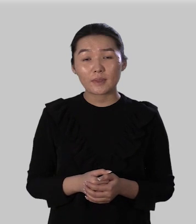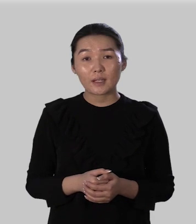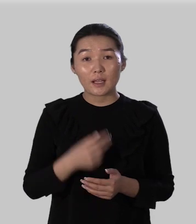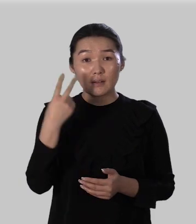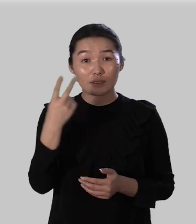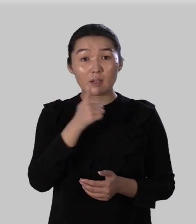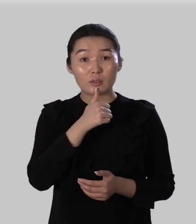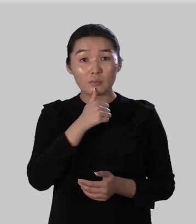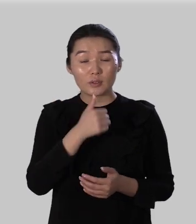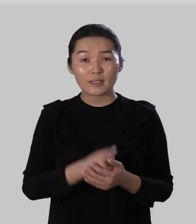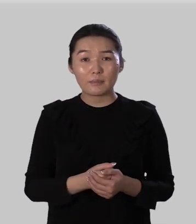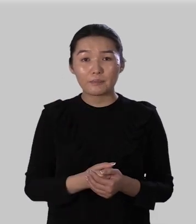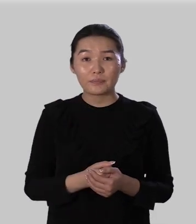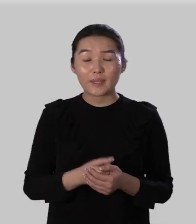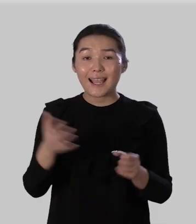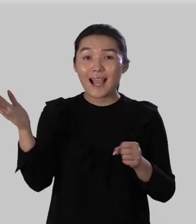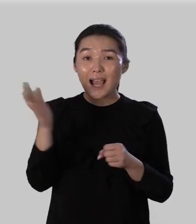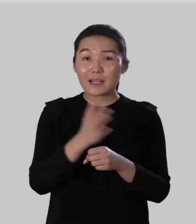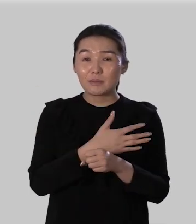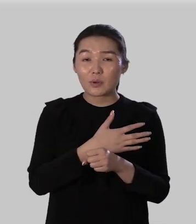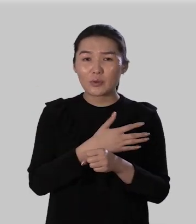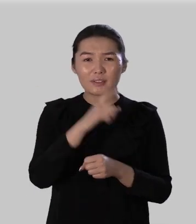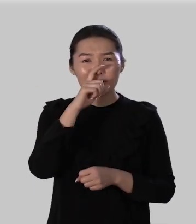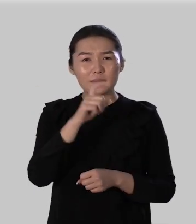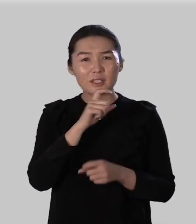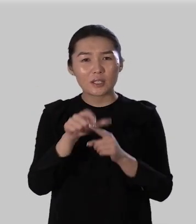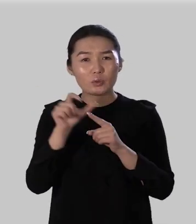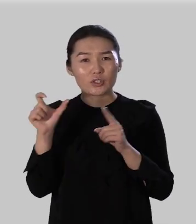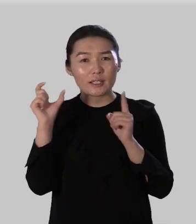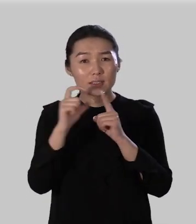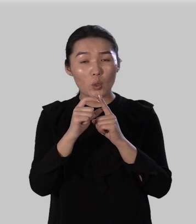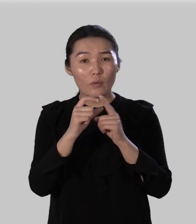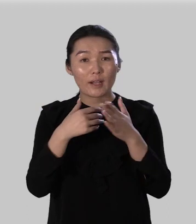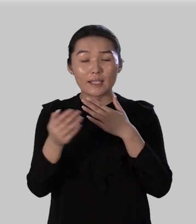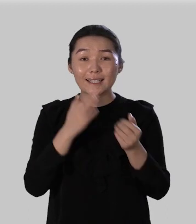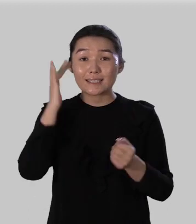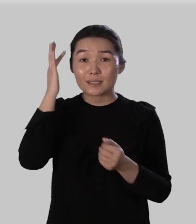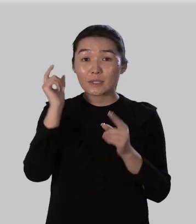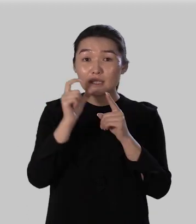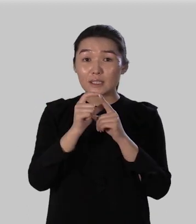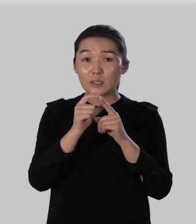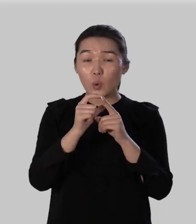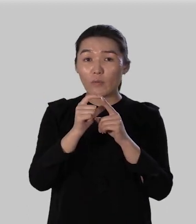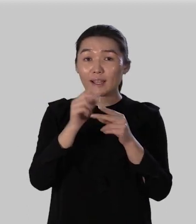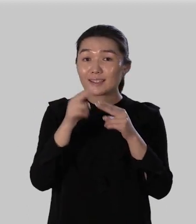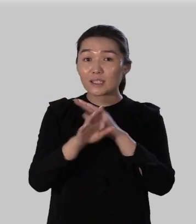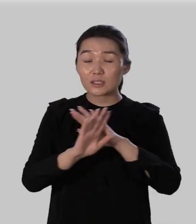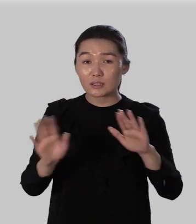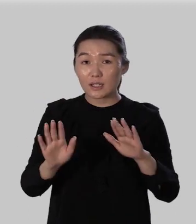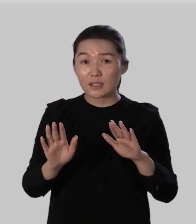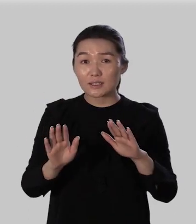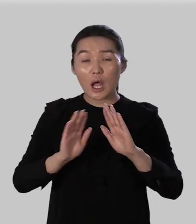второй способ отбросить сомнительную часть слова если смысл слова не утратится